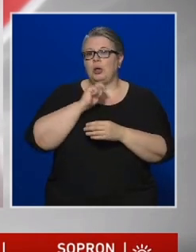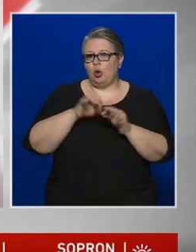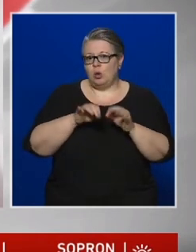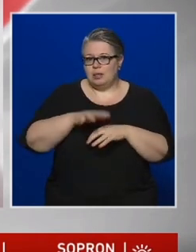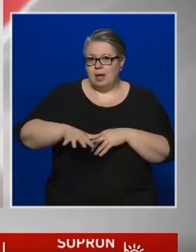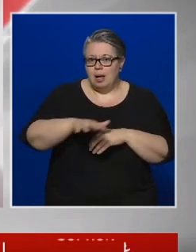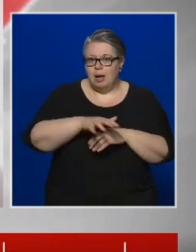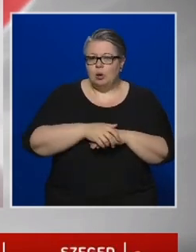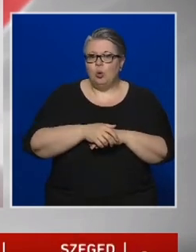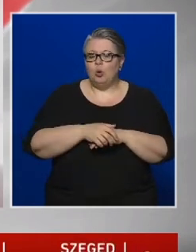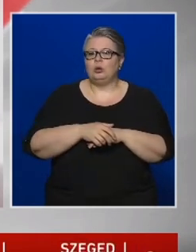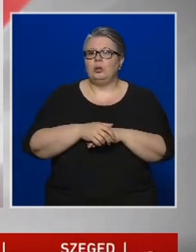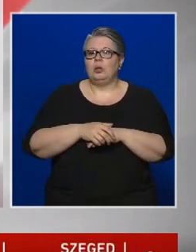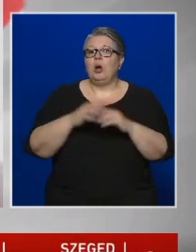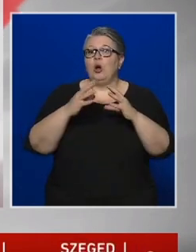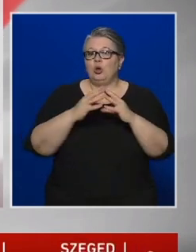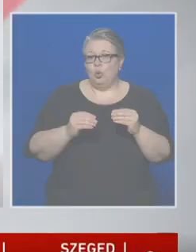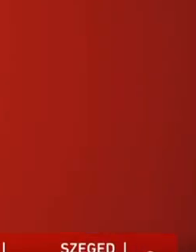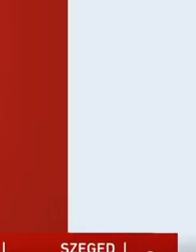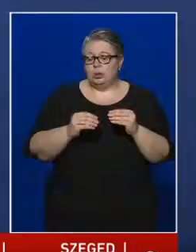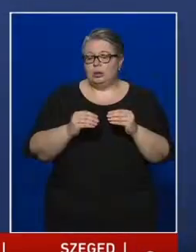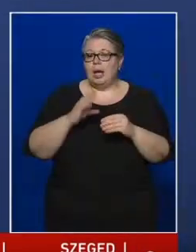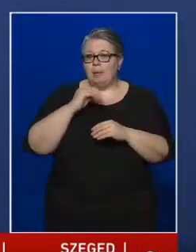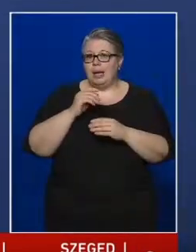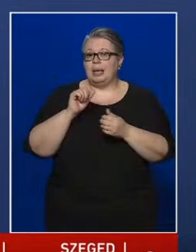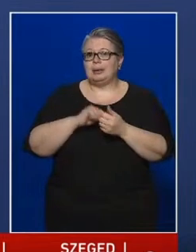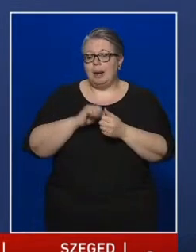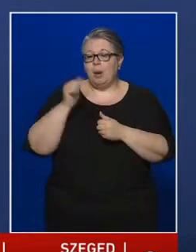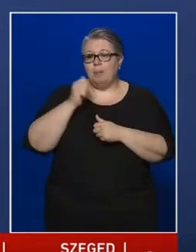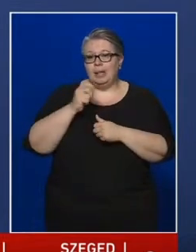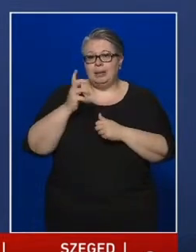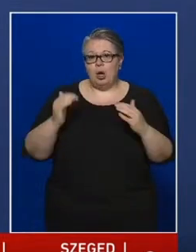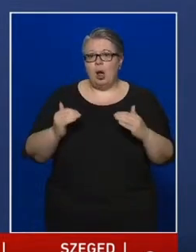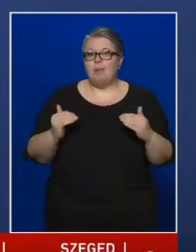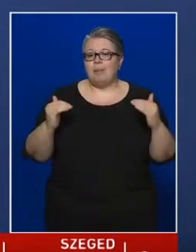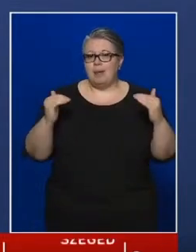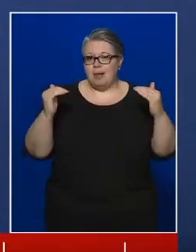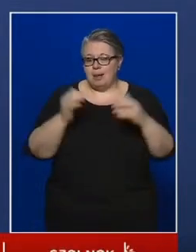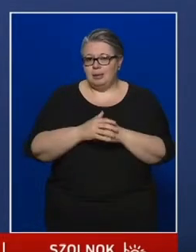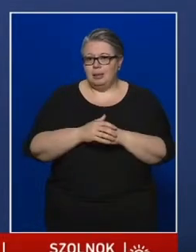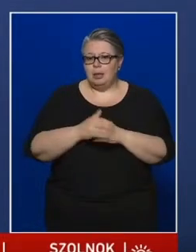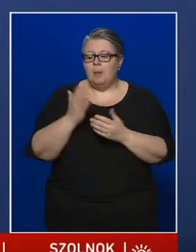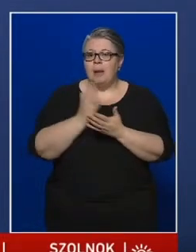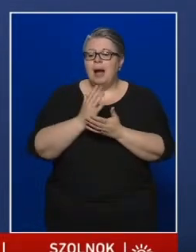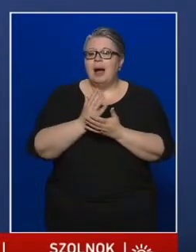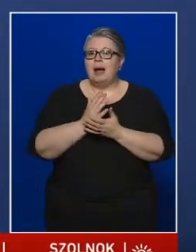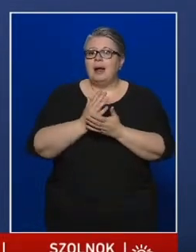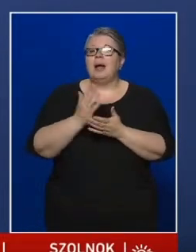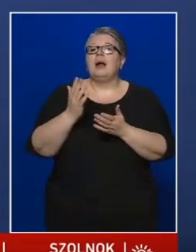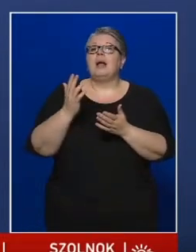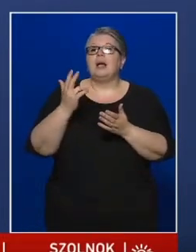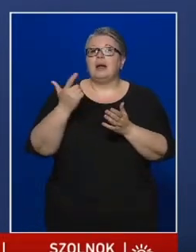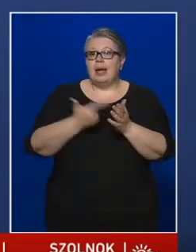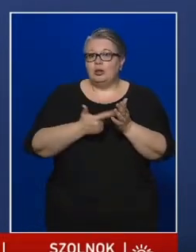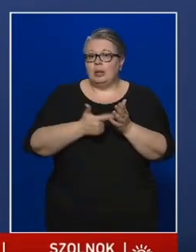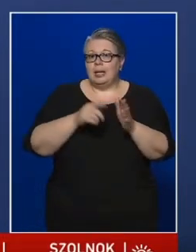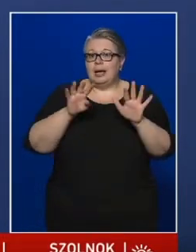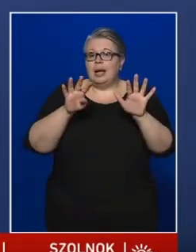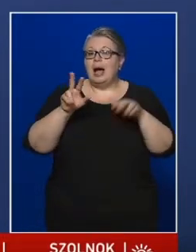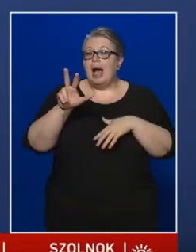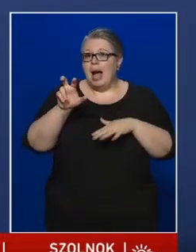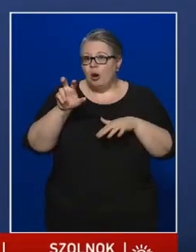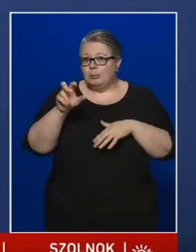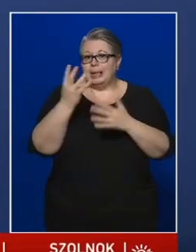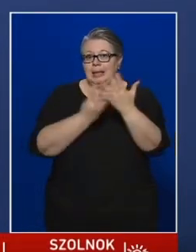A gyógyultak száma minden nap emelkedik, most már 2391